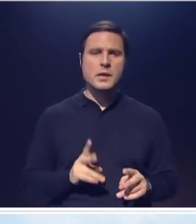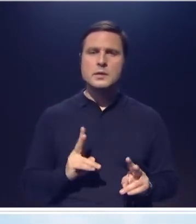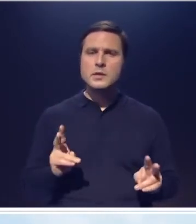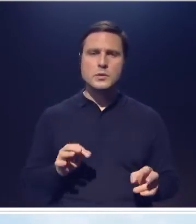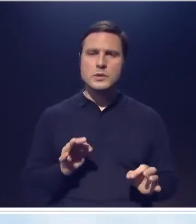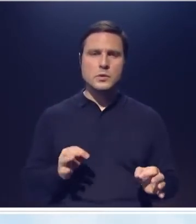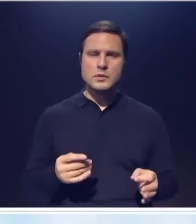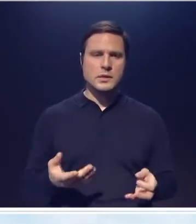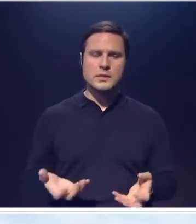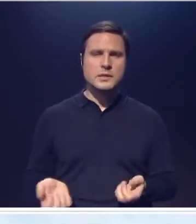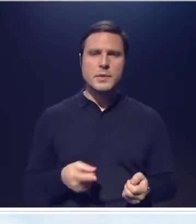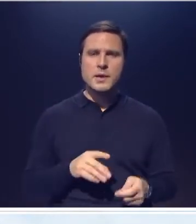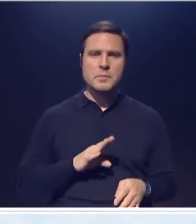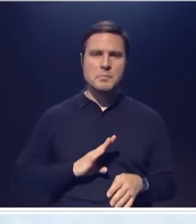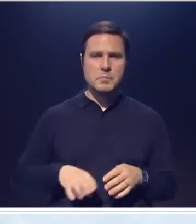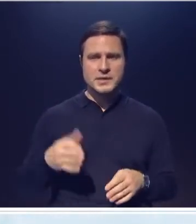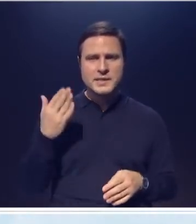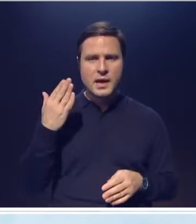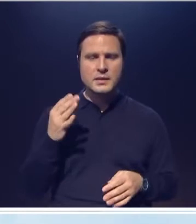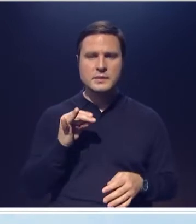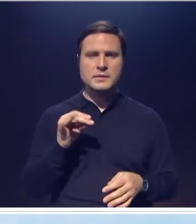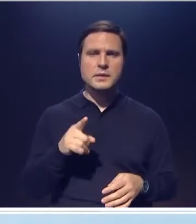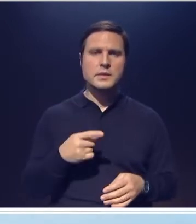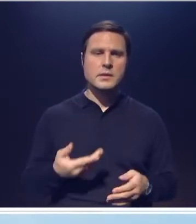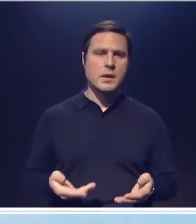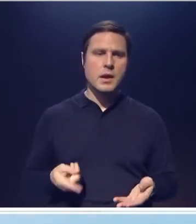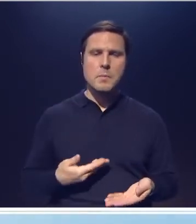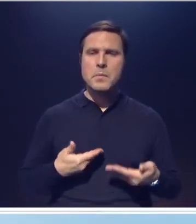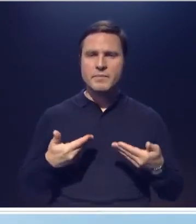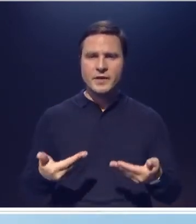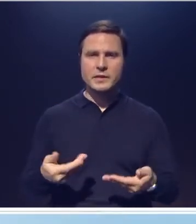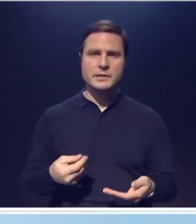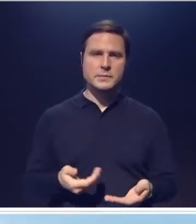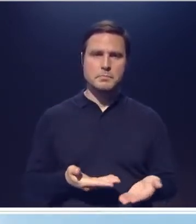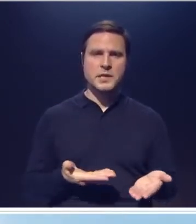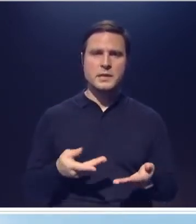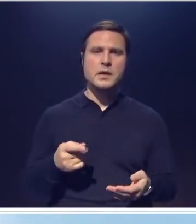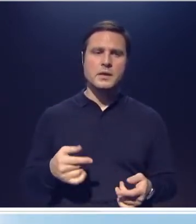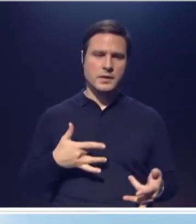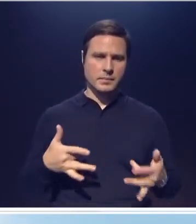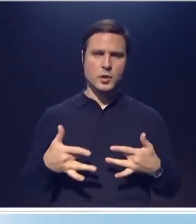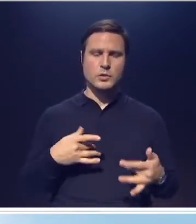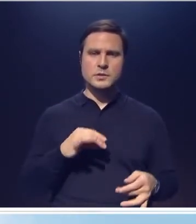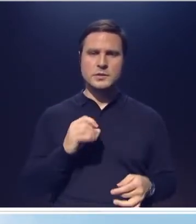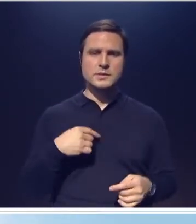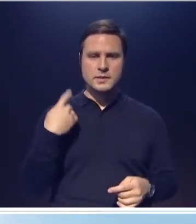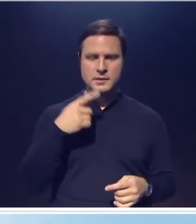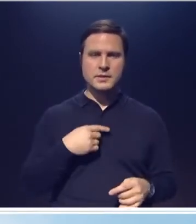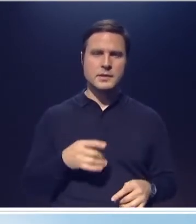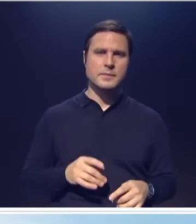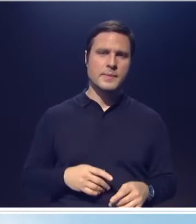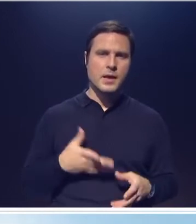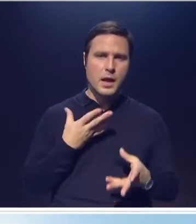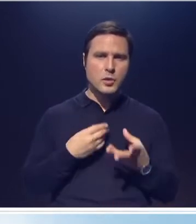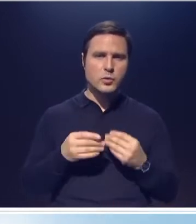непроходимой бездарности. И вдруг вот обвалилось предложение, вот давайте корчите с себя колдунов по телевизору, и